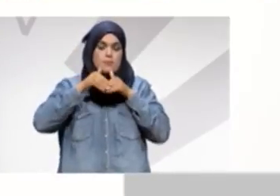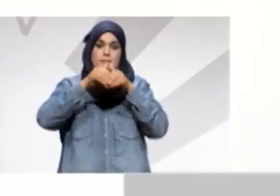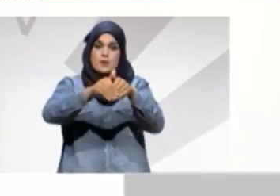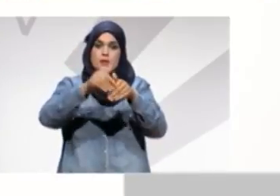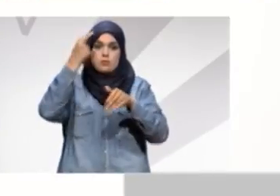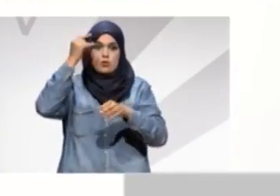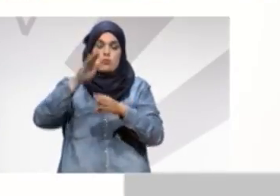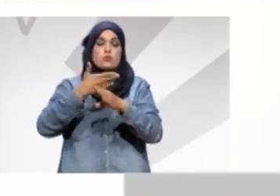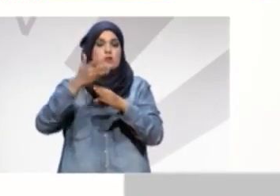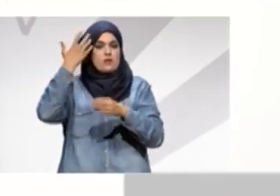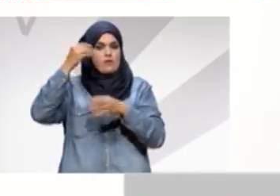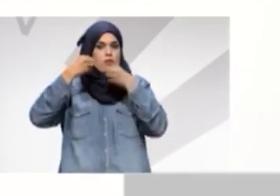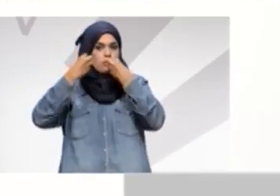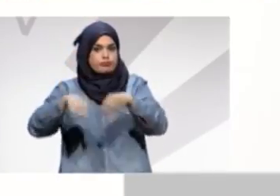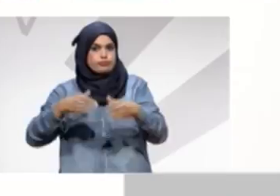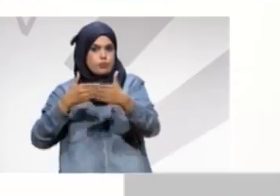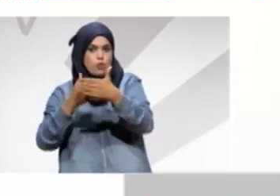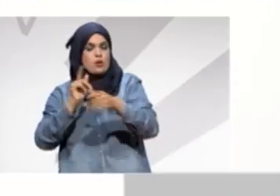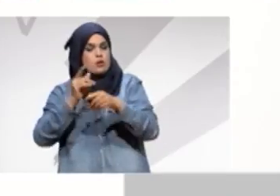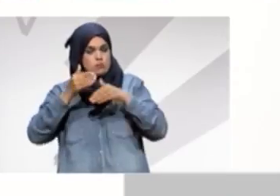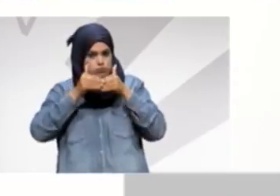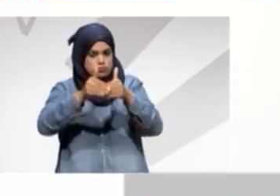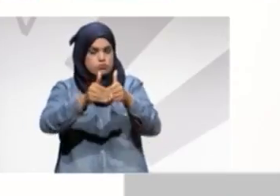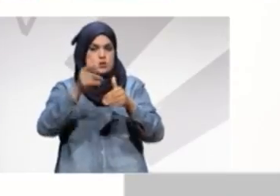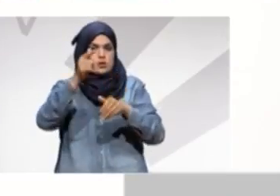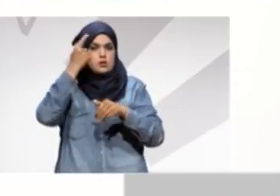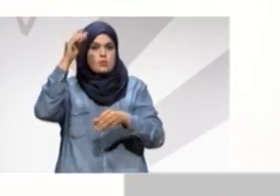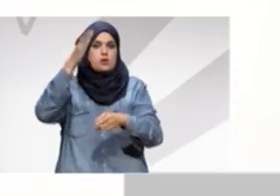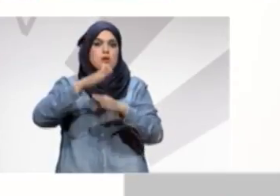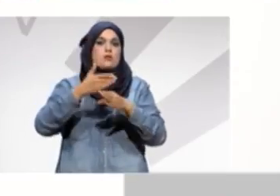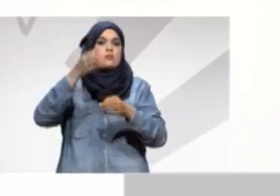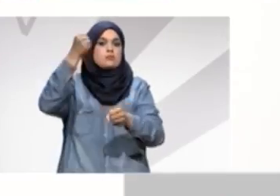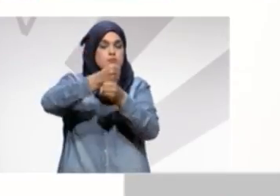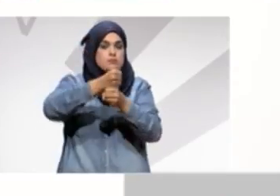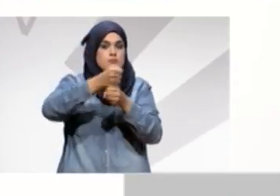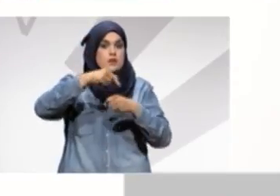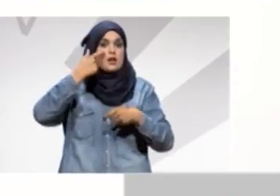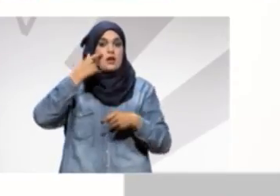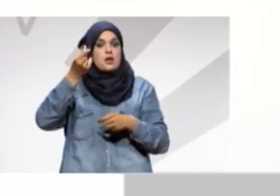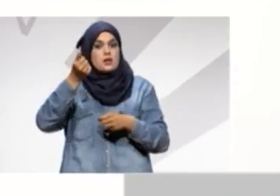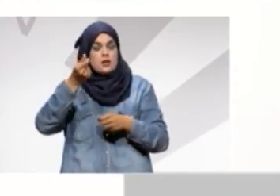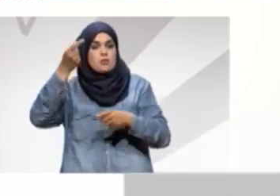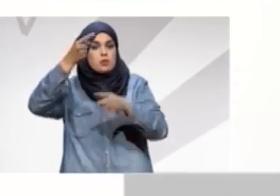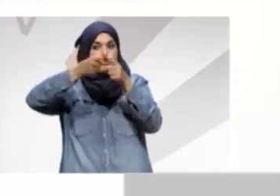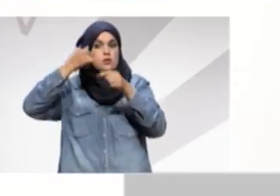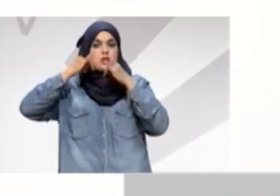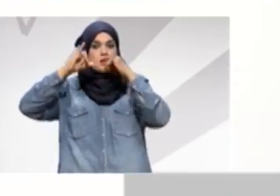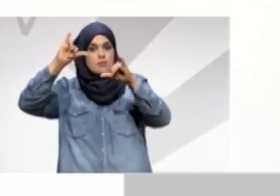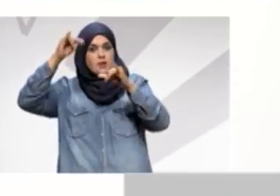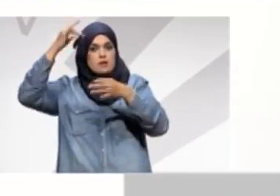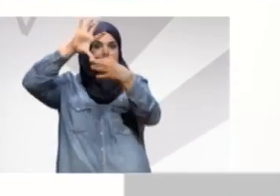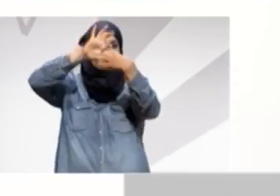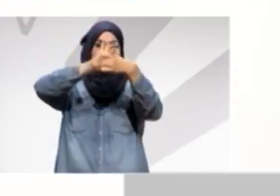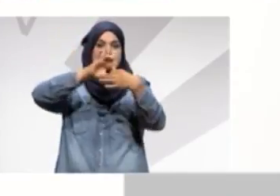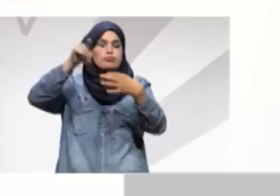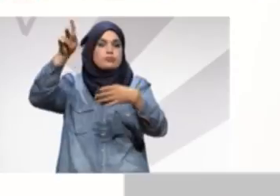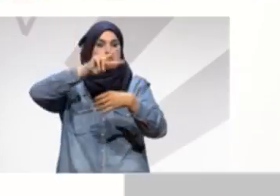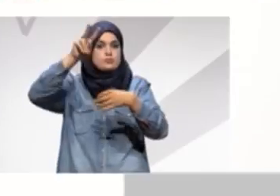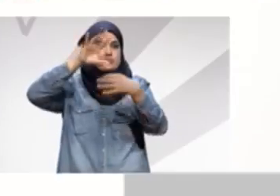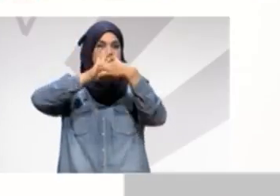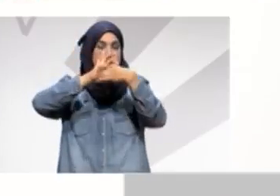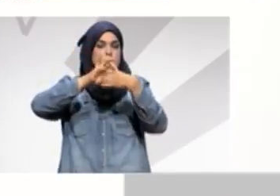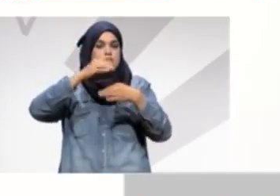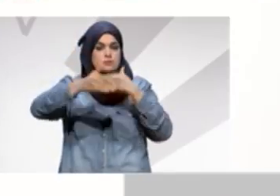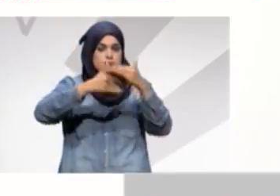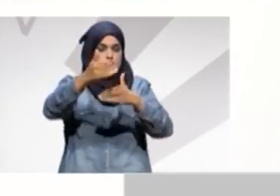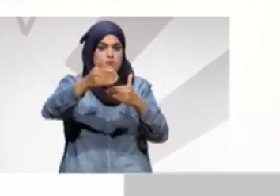تنجازها تهيئة منطقة سياحية فجل الأطلان عند راهم إحداث مسعد هواء تلفريك يربط ما بين عند راهم وطبرق